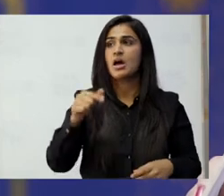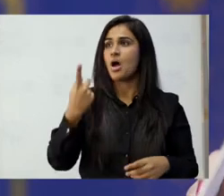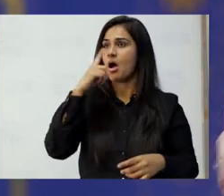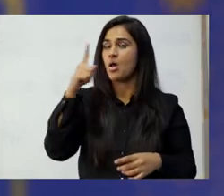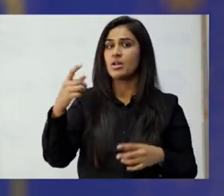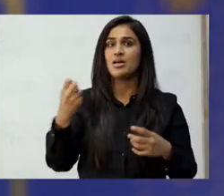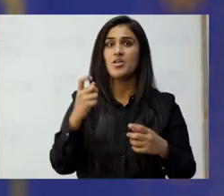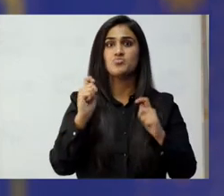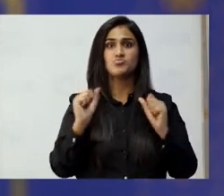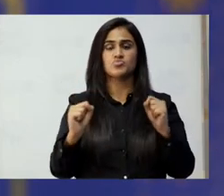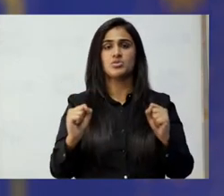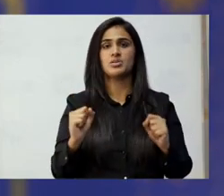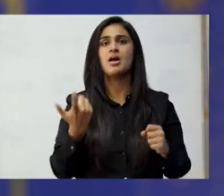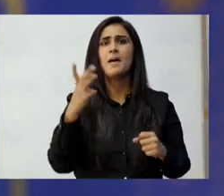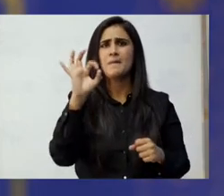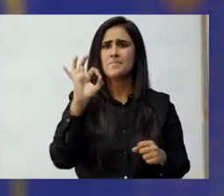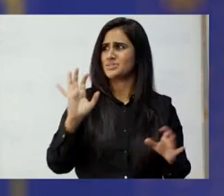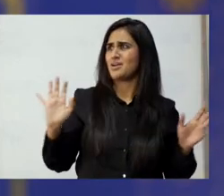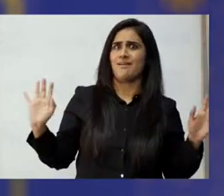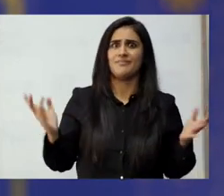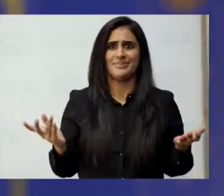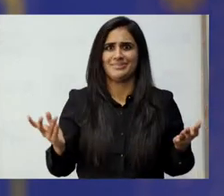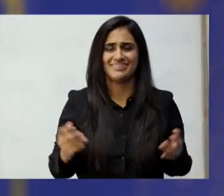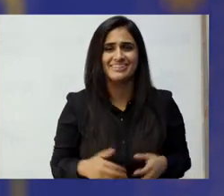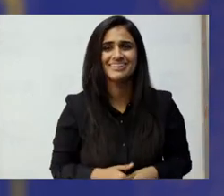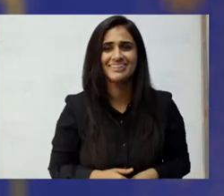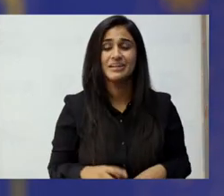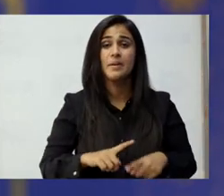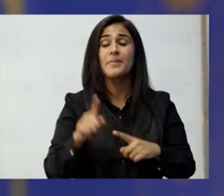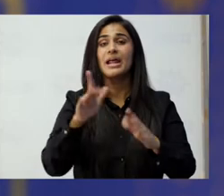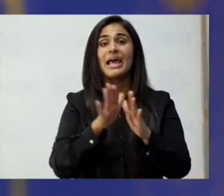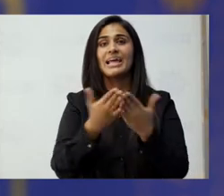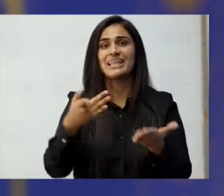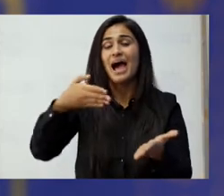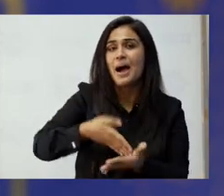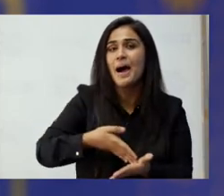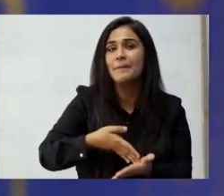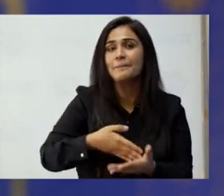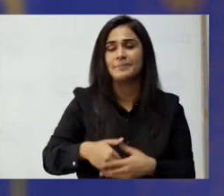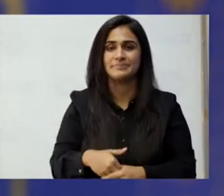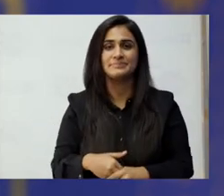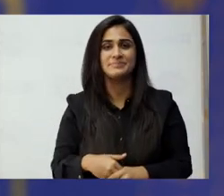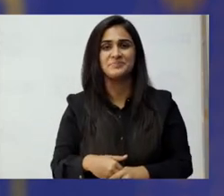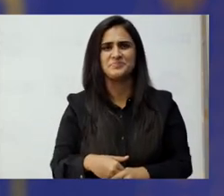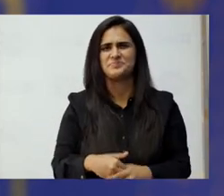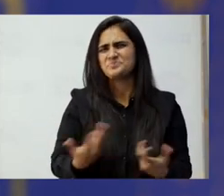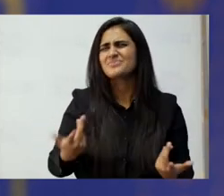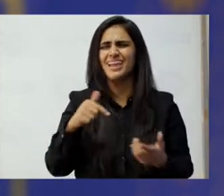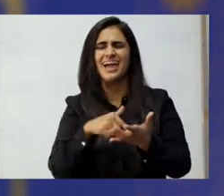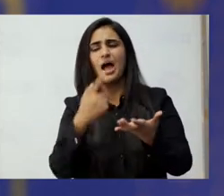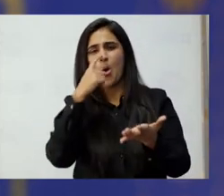جن کا انتخاب کیا گیا کیونکہ پچاس سے بہت زیادہ ہیں لیکن کتاب میں ظاہر ہے